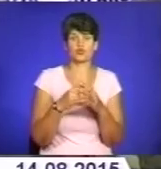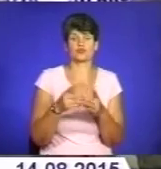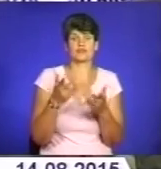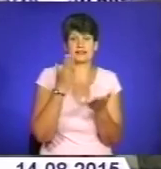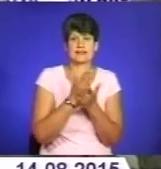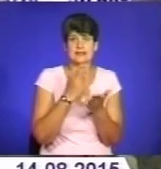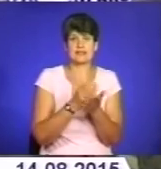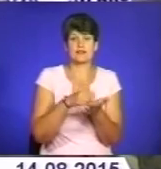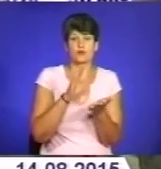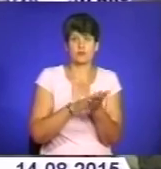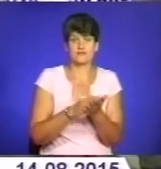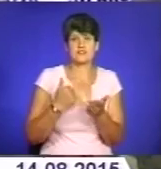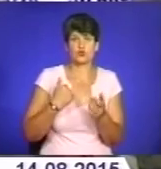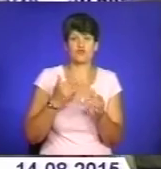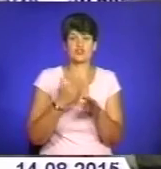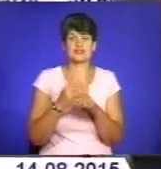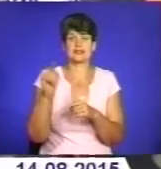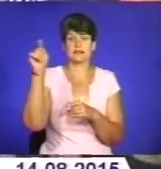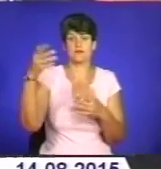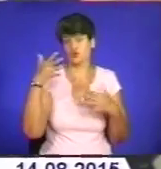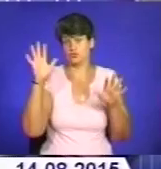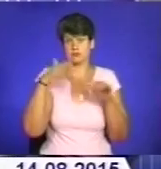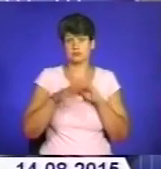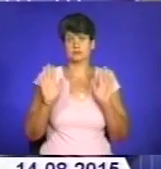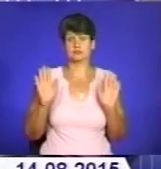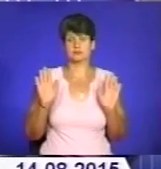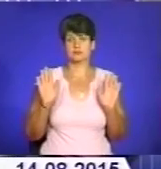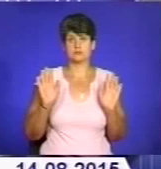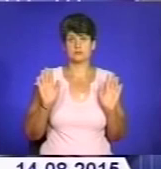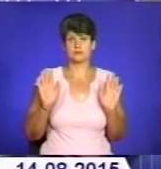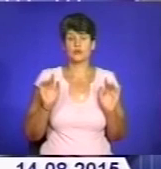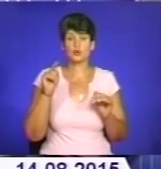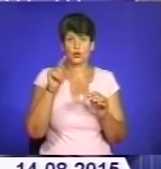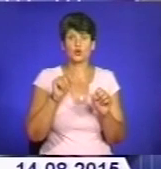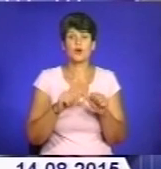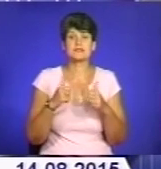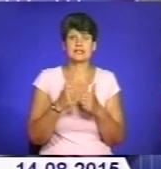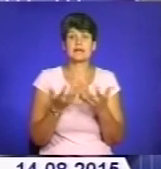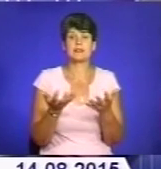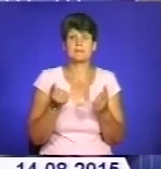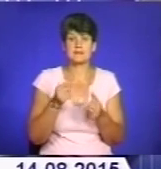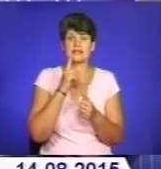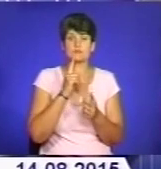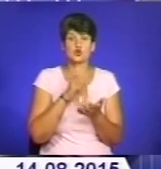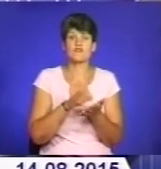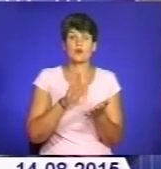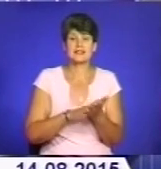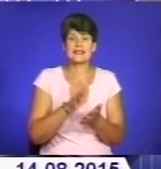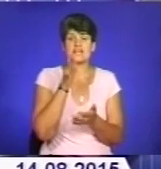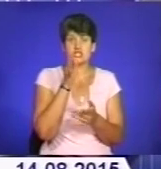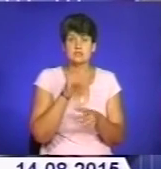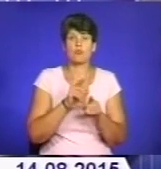знаходжусь на обліку військовій частині такій-то. Всю ми зрозуміли. Той комісаріат, який прийняв мене на тимчасовий облік, на час